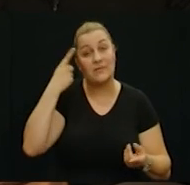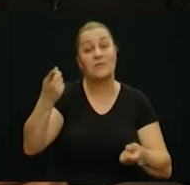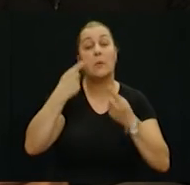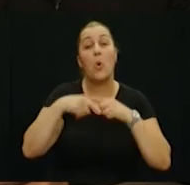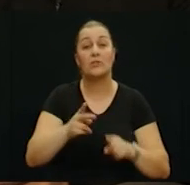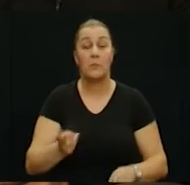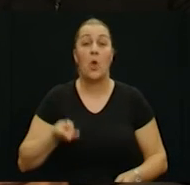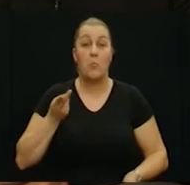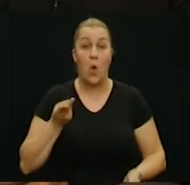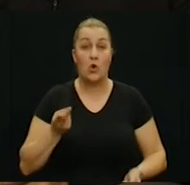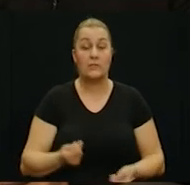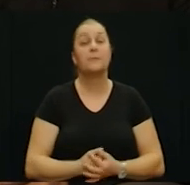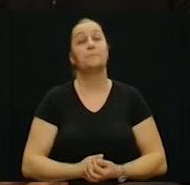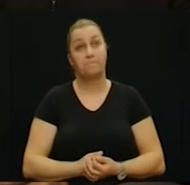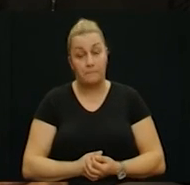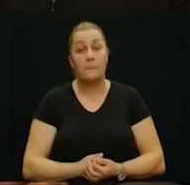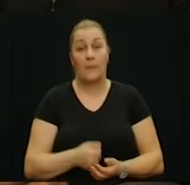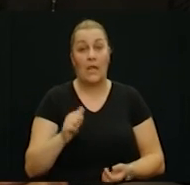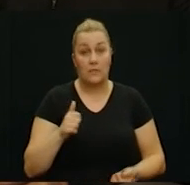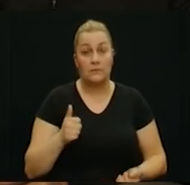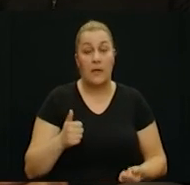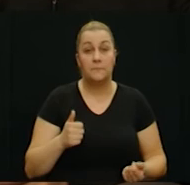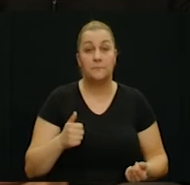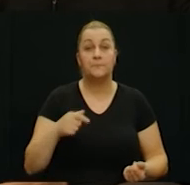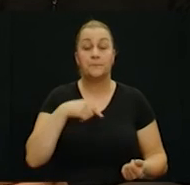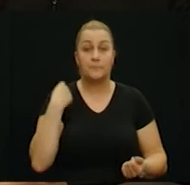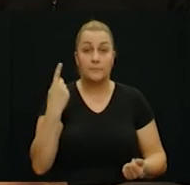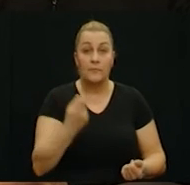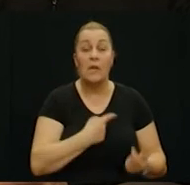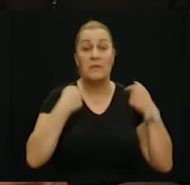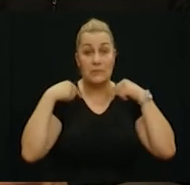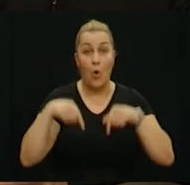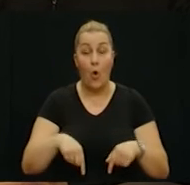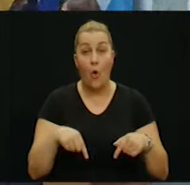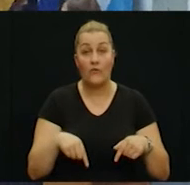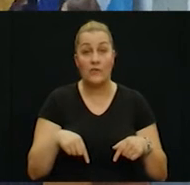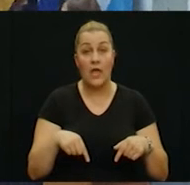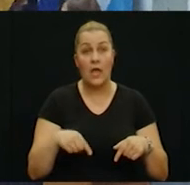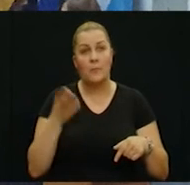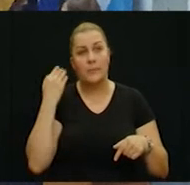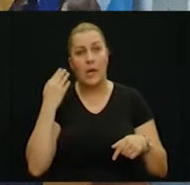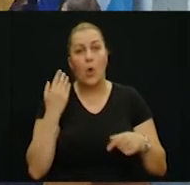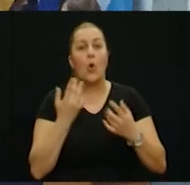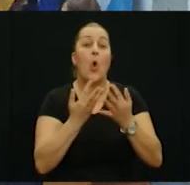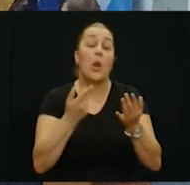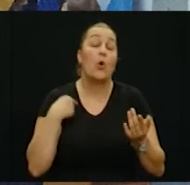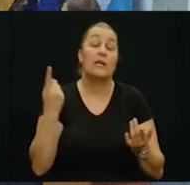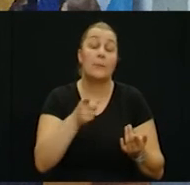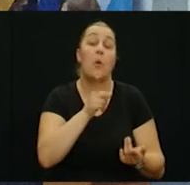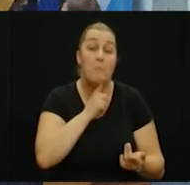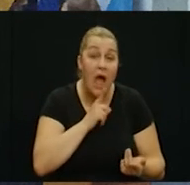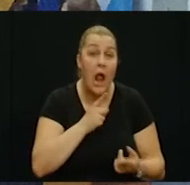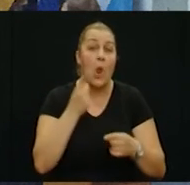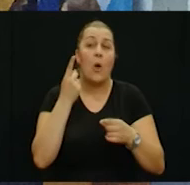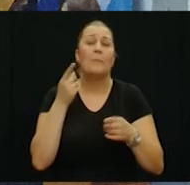ste na to posebno ponosni tako je pazite mi smo mi smo ovdje bilo nas je toliko koliko